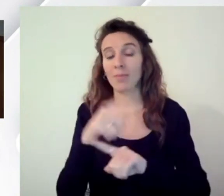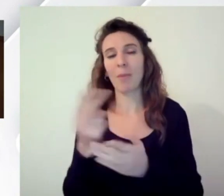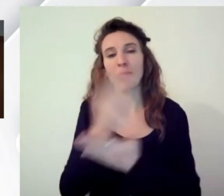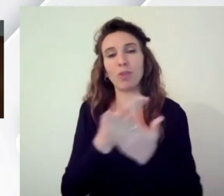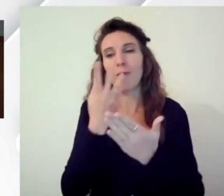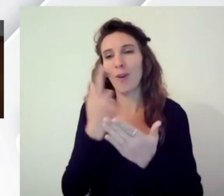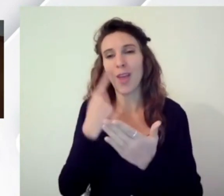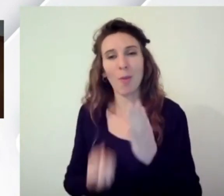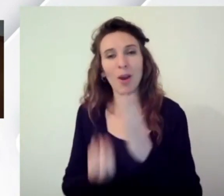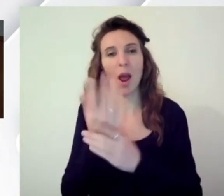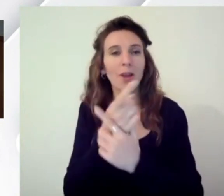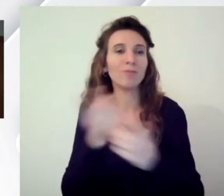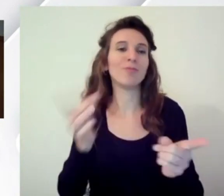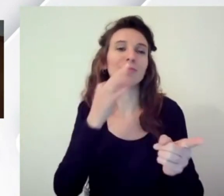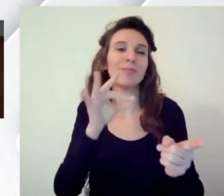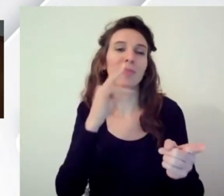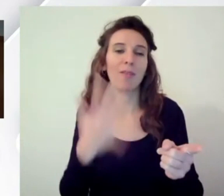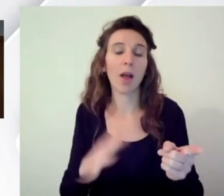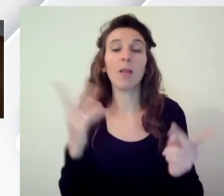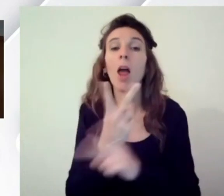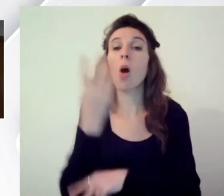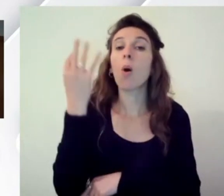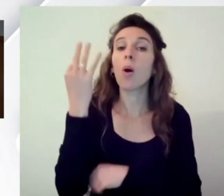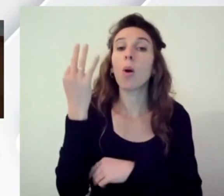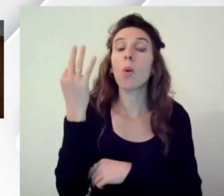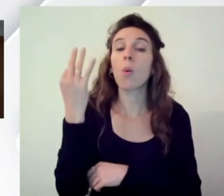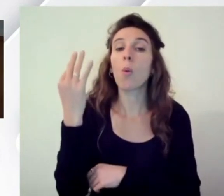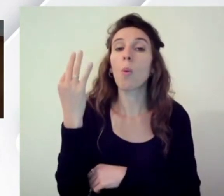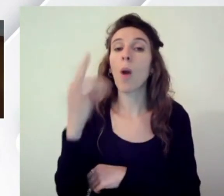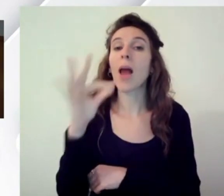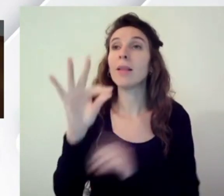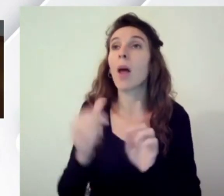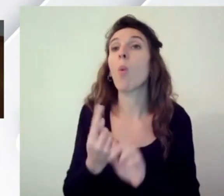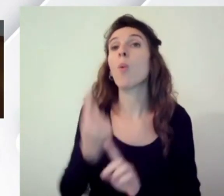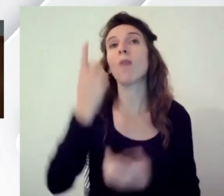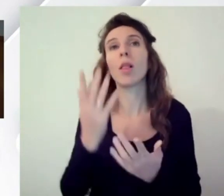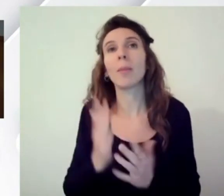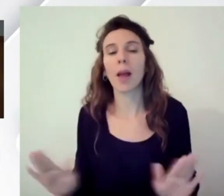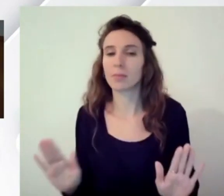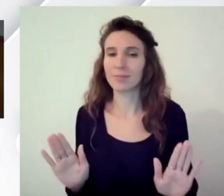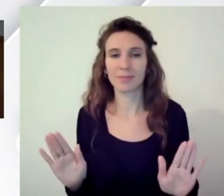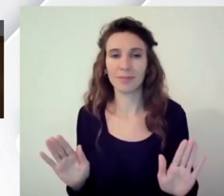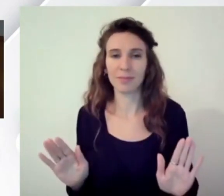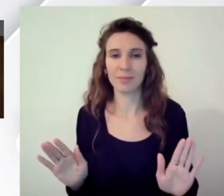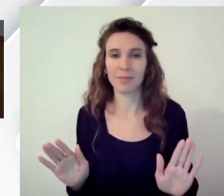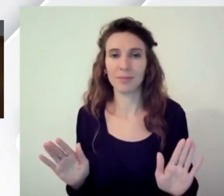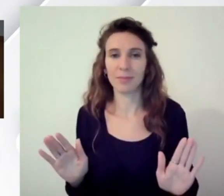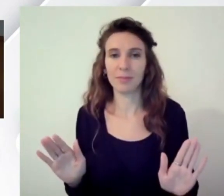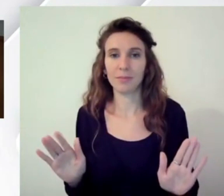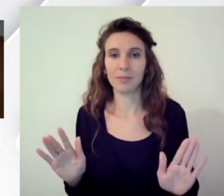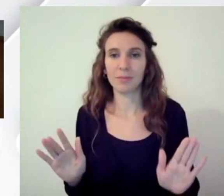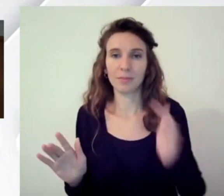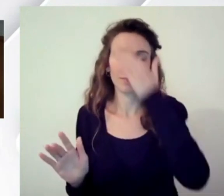'avete detto voi più volte non è una qualità che si può ottenere una tantum è figurarsi su una scala così grande